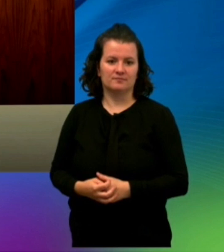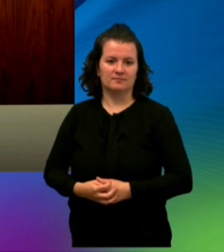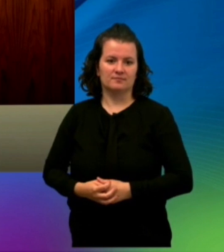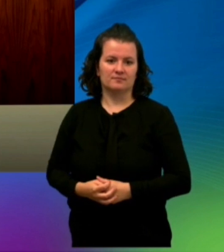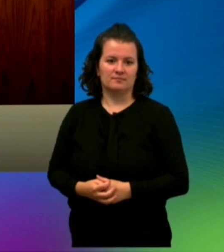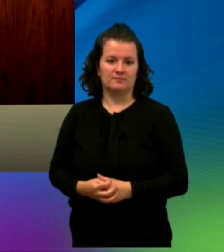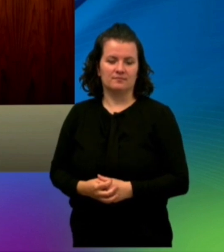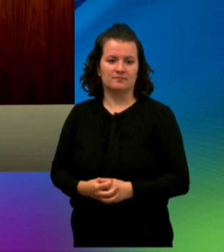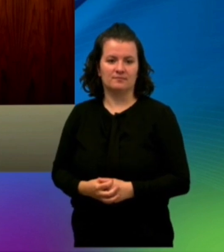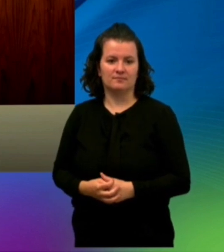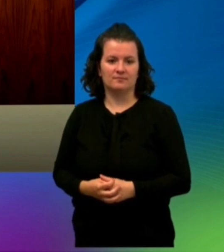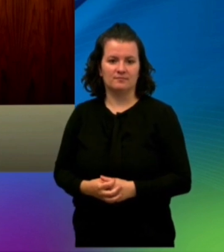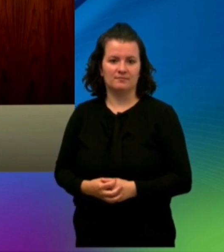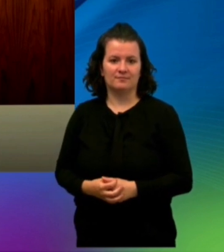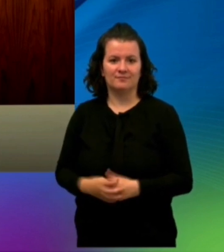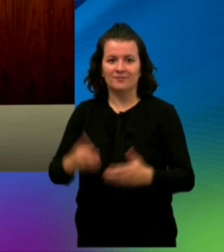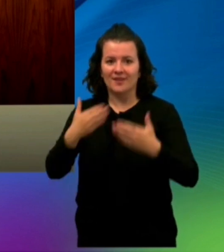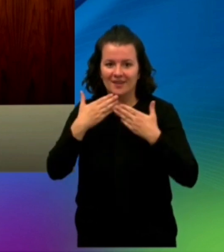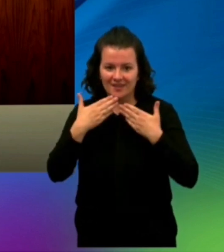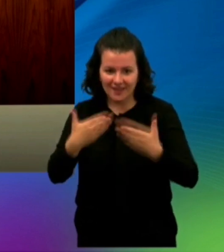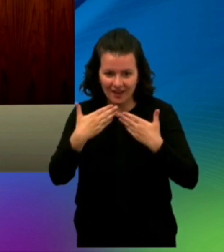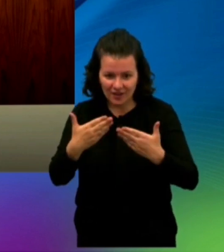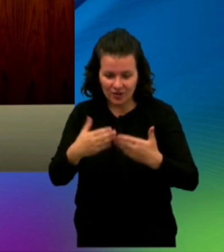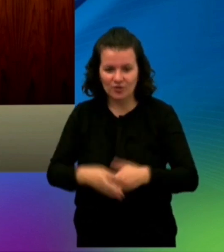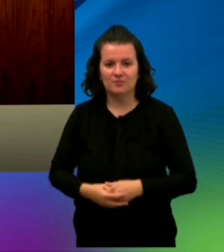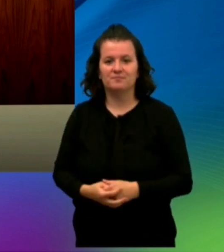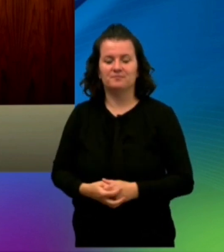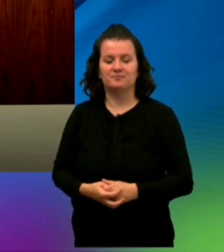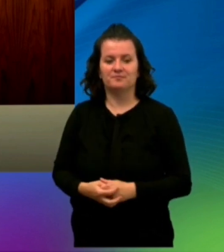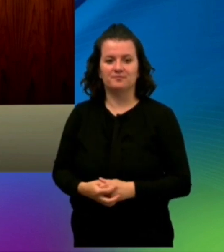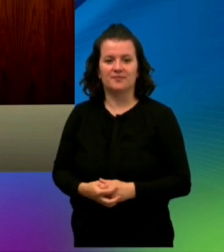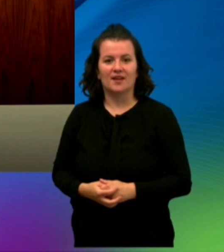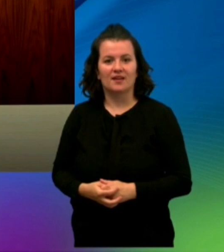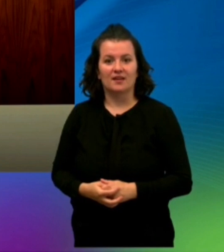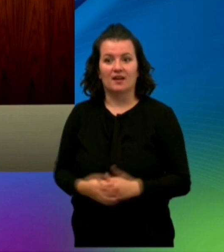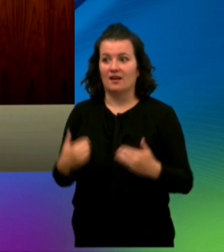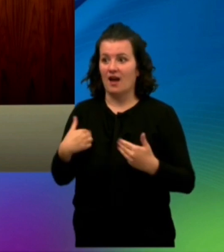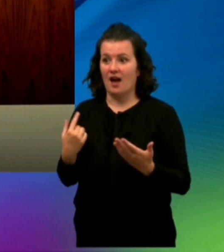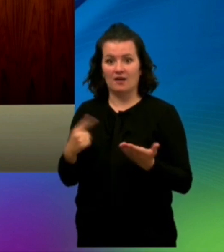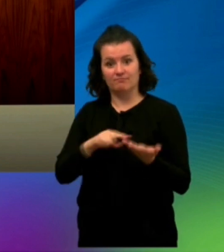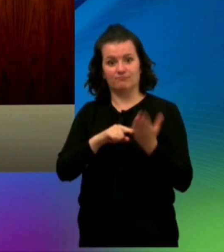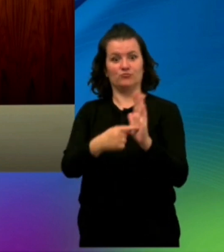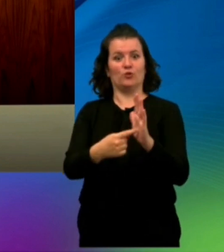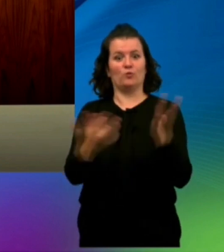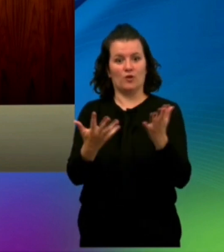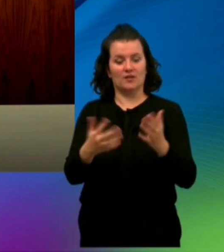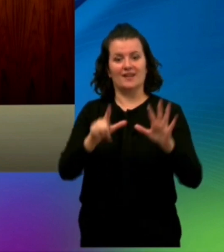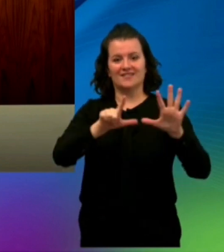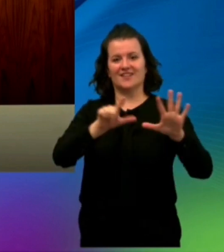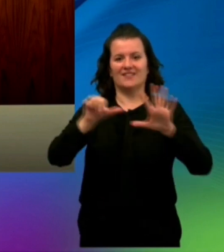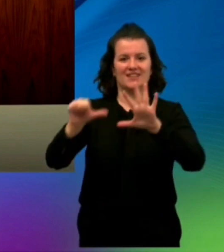والتي تشكل مناسبة لنشيد بالمجهودات الكبيرة التي بدلتها منظمة الصحة العالمية